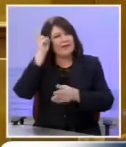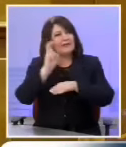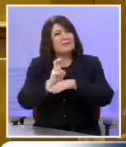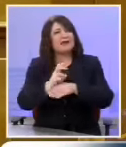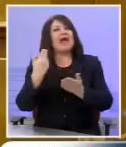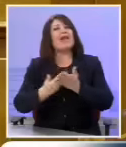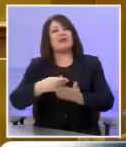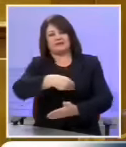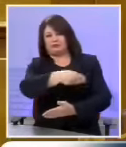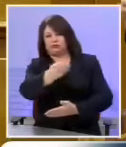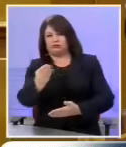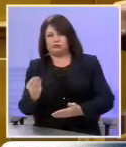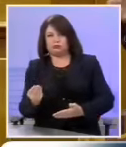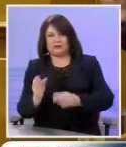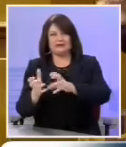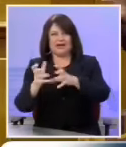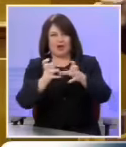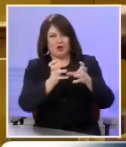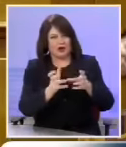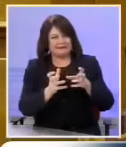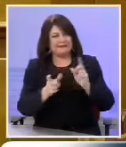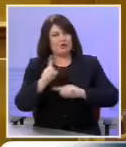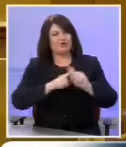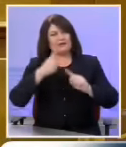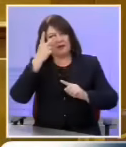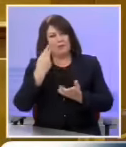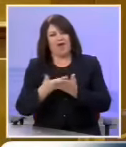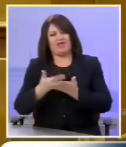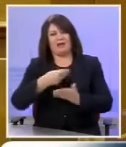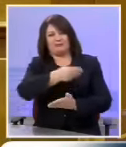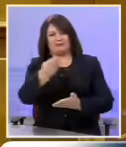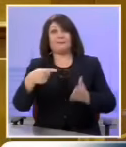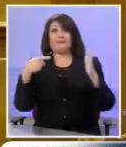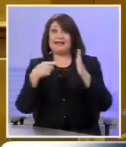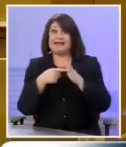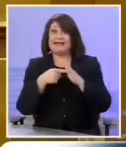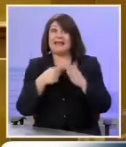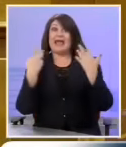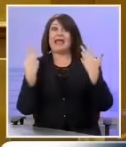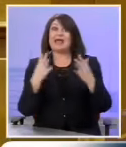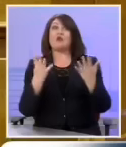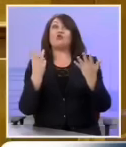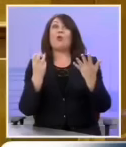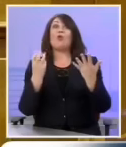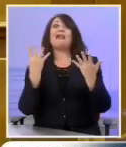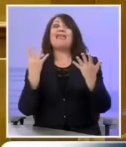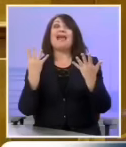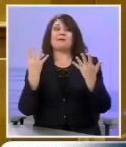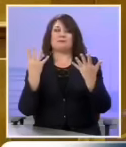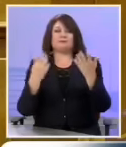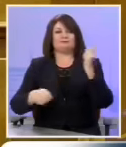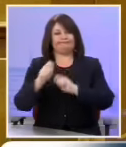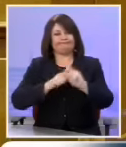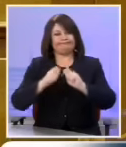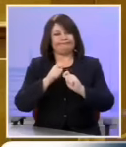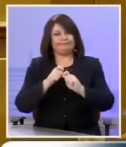αδειών και το τοπίο των μέσων ενημέρωσης διαμορφώθηκε το 1989 στην Ελλάδα με